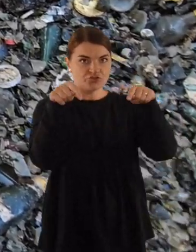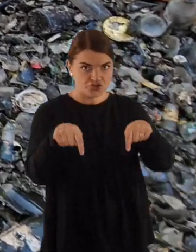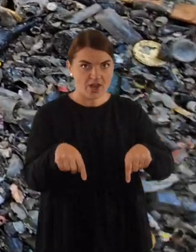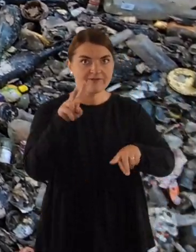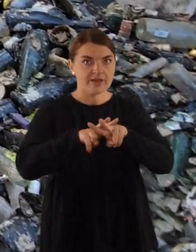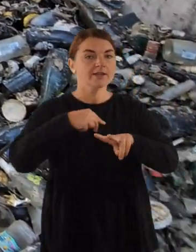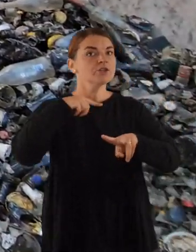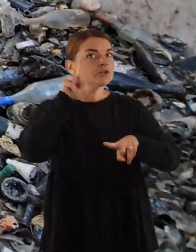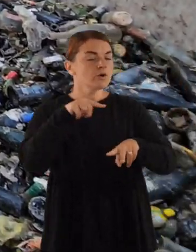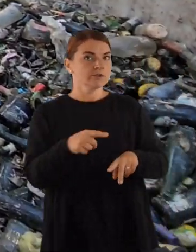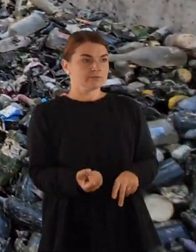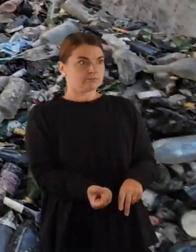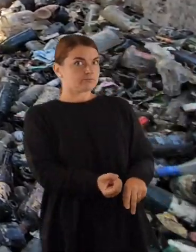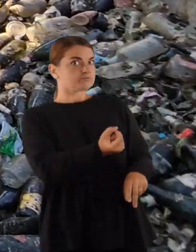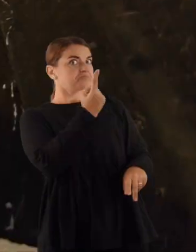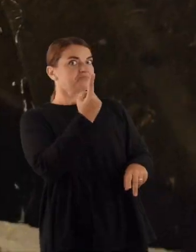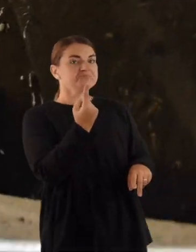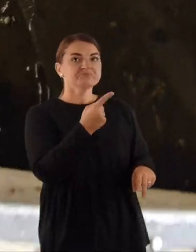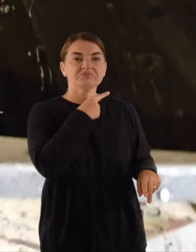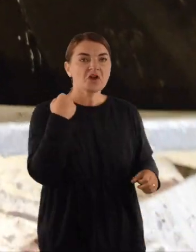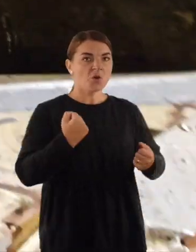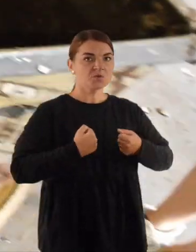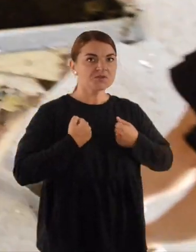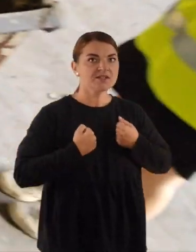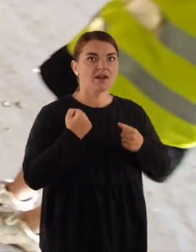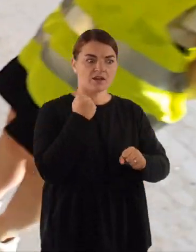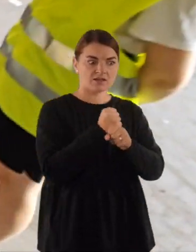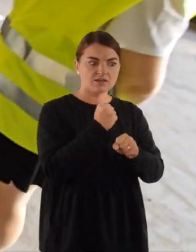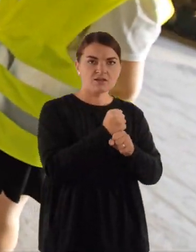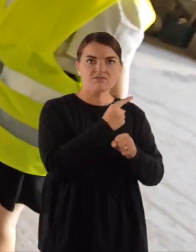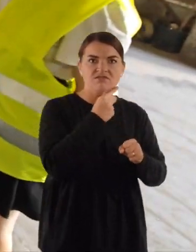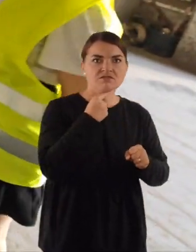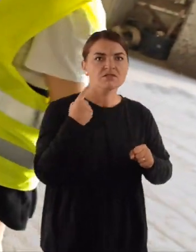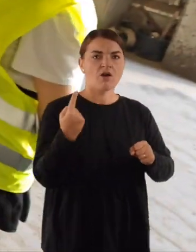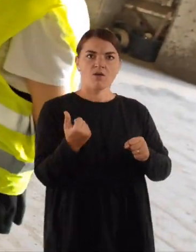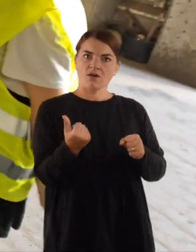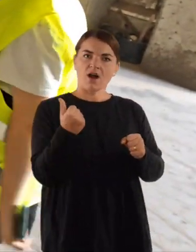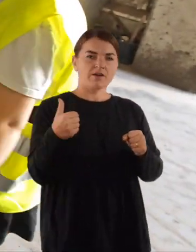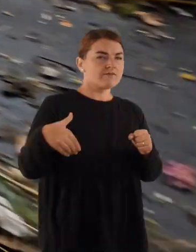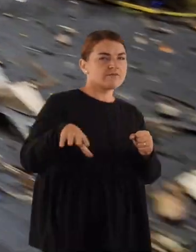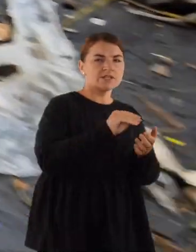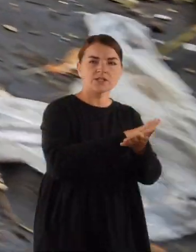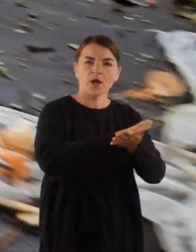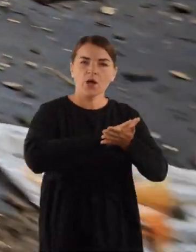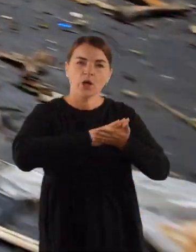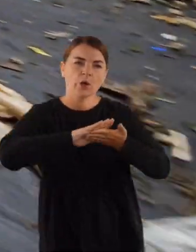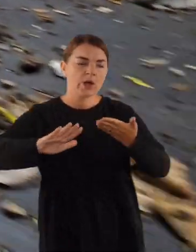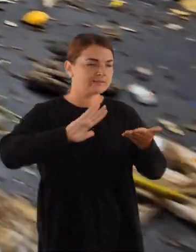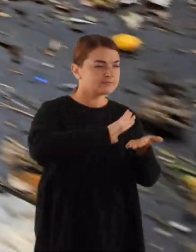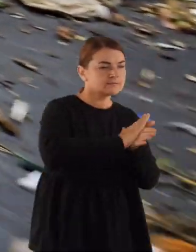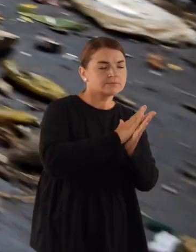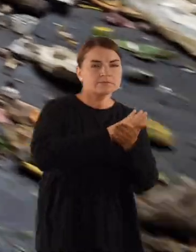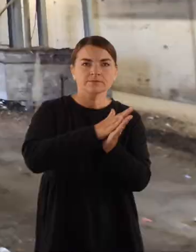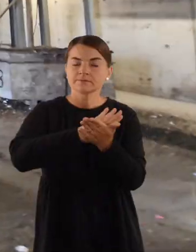buvau nustebusi, kaip daug reikia įdėti pastangų ir darbo, kad viskas būtų tvarkinga,